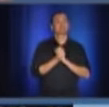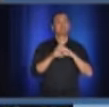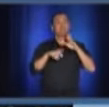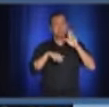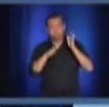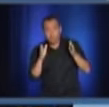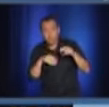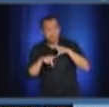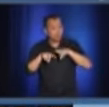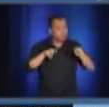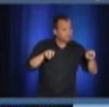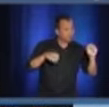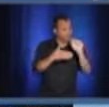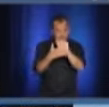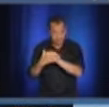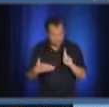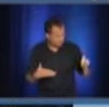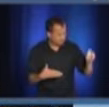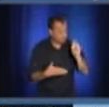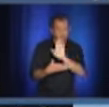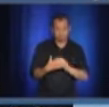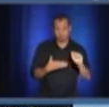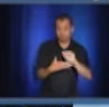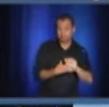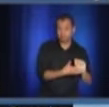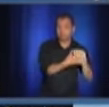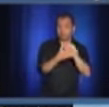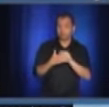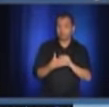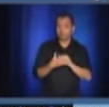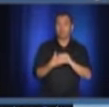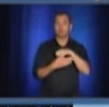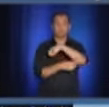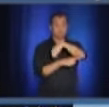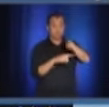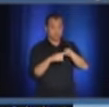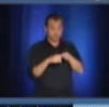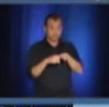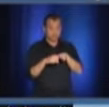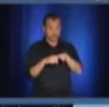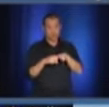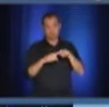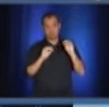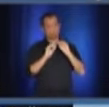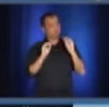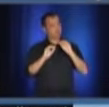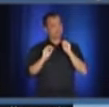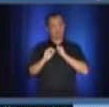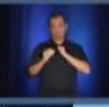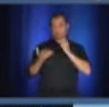également, et si vous avez le masque et vous ne chantez pas, les chanteurs sont très loin de vous,